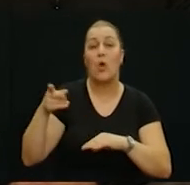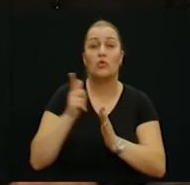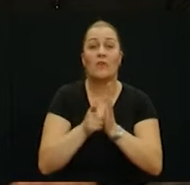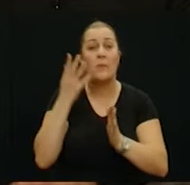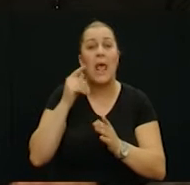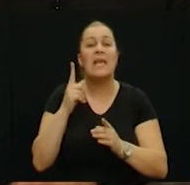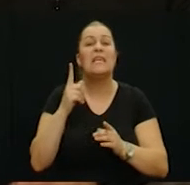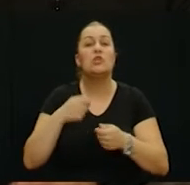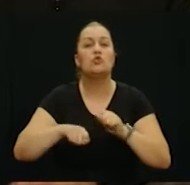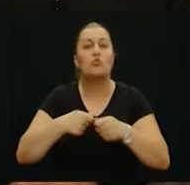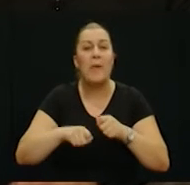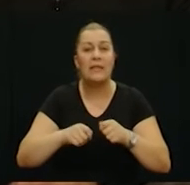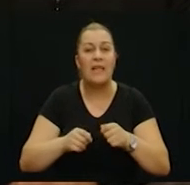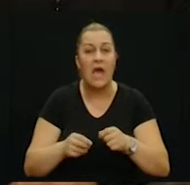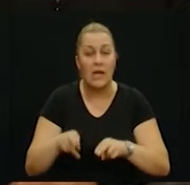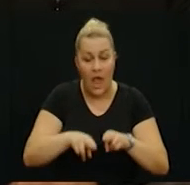instrumentarka,